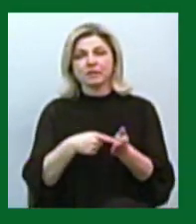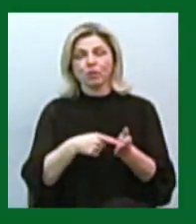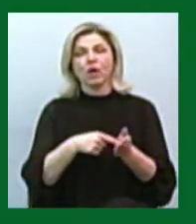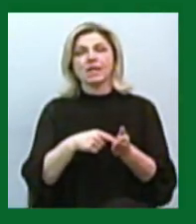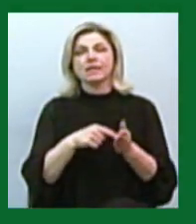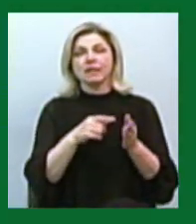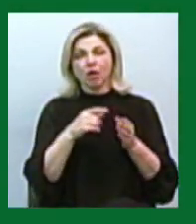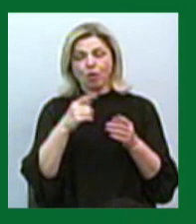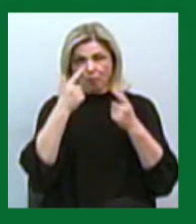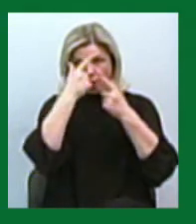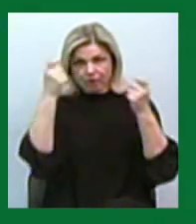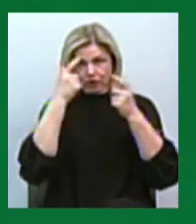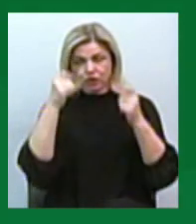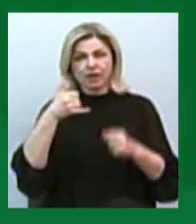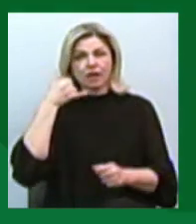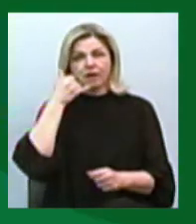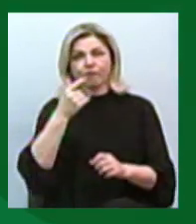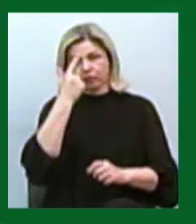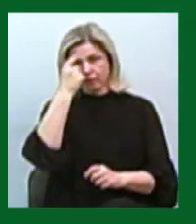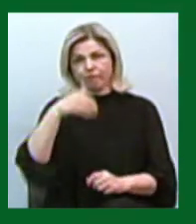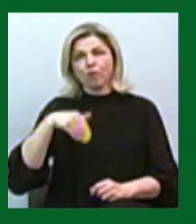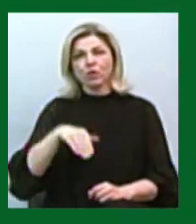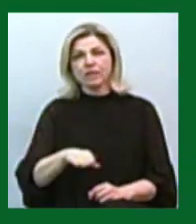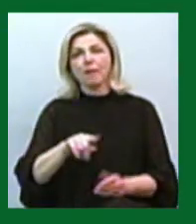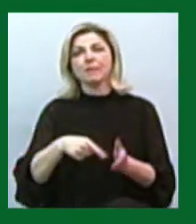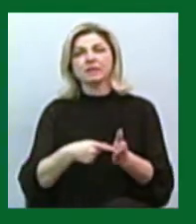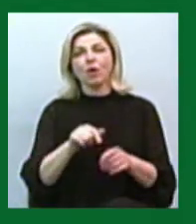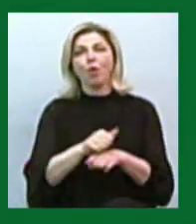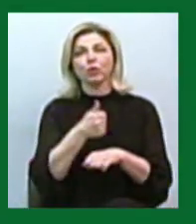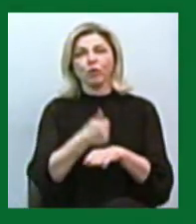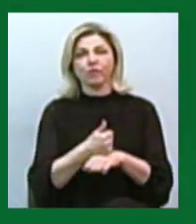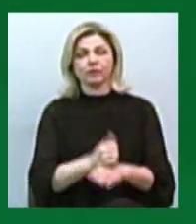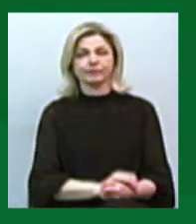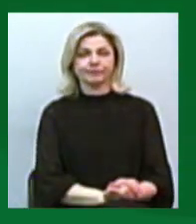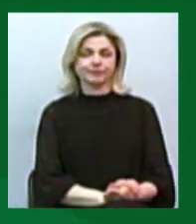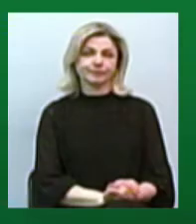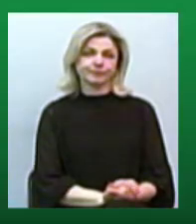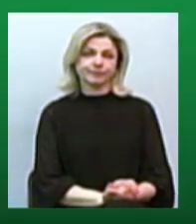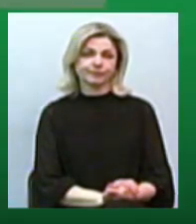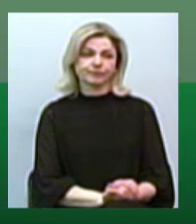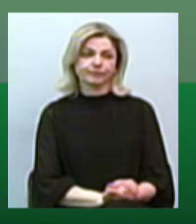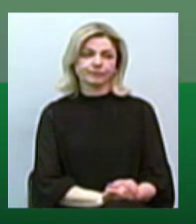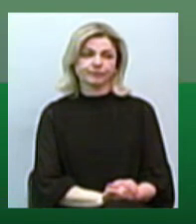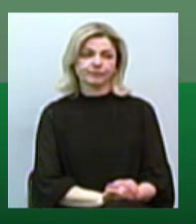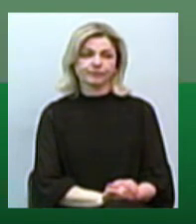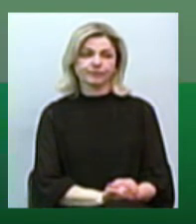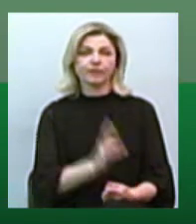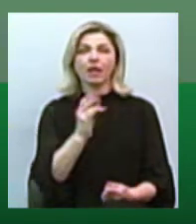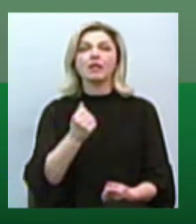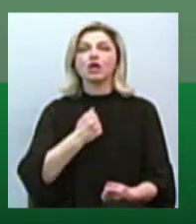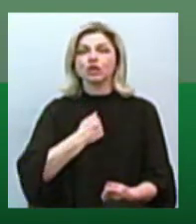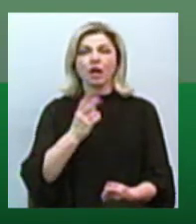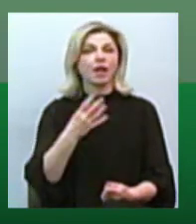оповіщення. Про це телефоном повідомив Вознесенський міський голова Віталій Луков. На жаль, не всі